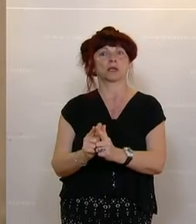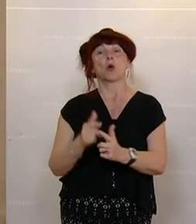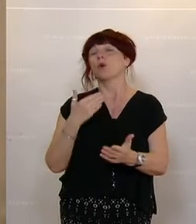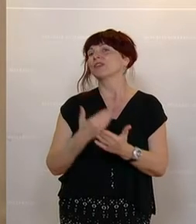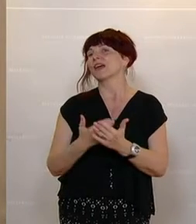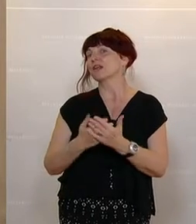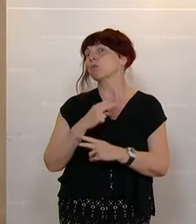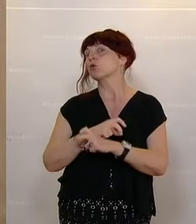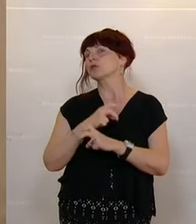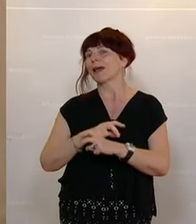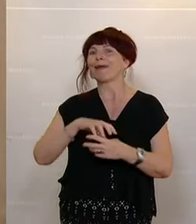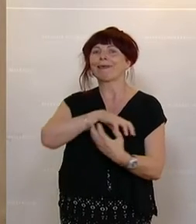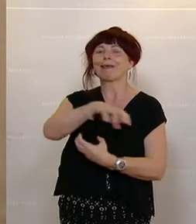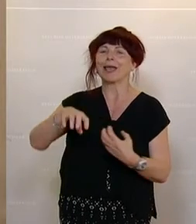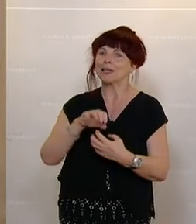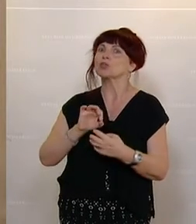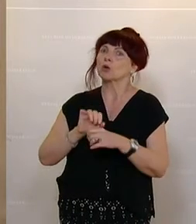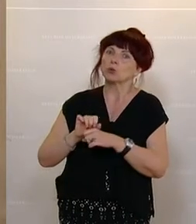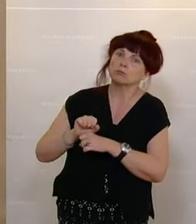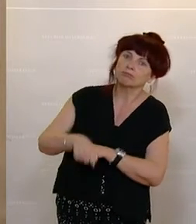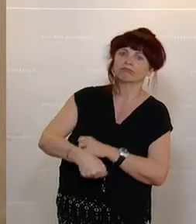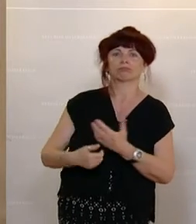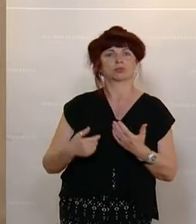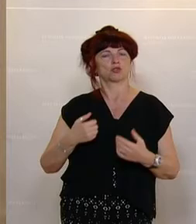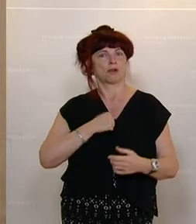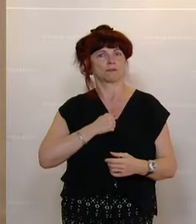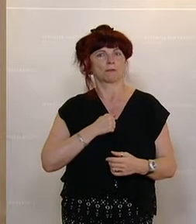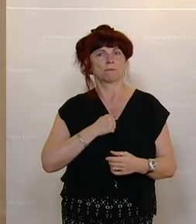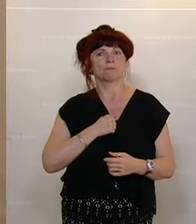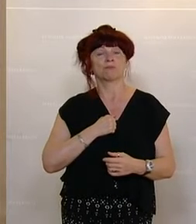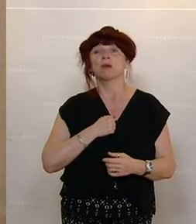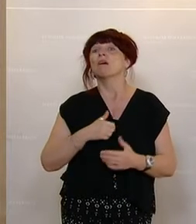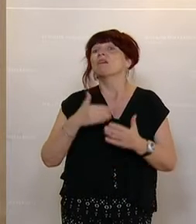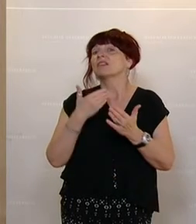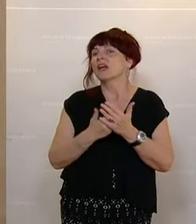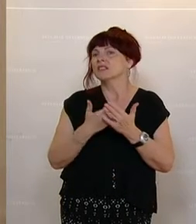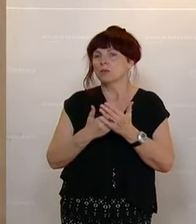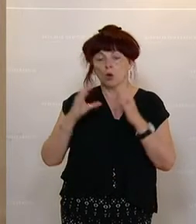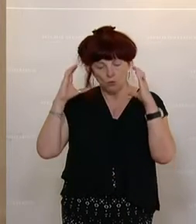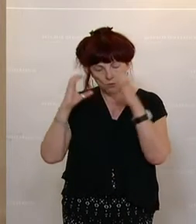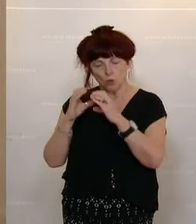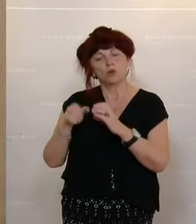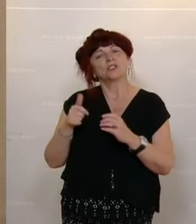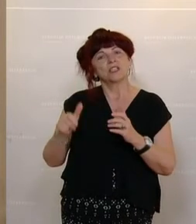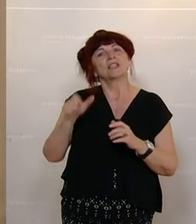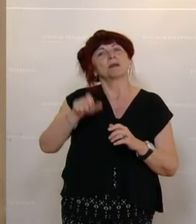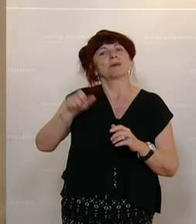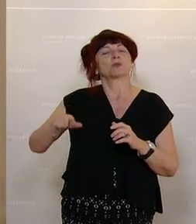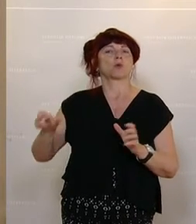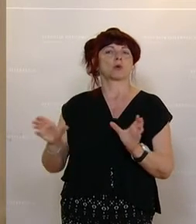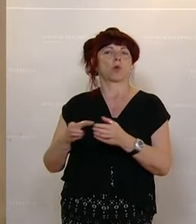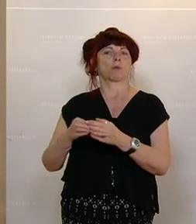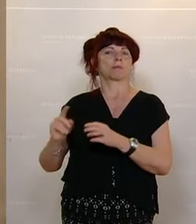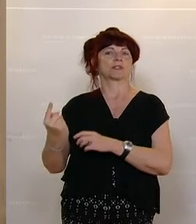gut überlebt haben und durchgestanden haben. Deswegen ist der Fokus auch auf diese Personengruppe gemacht worden,